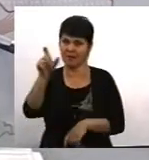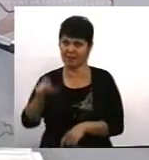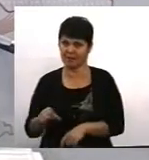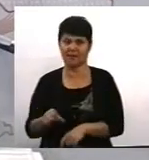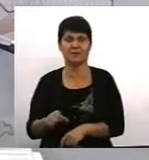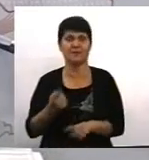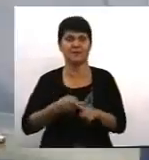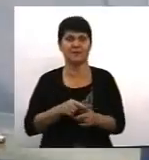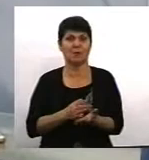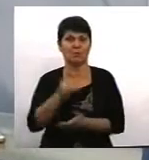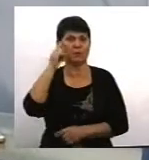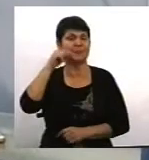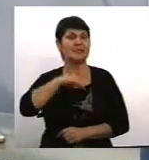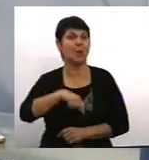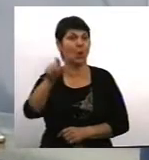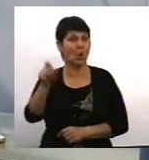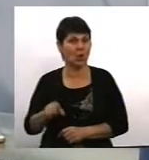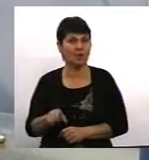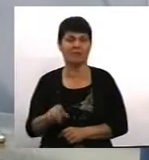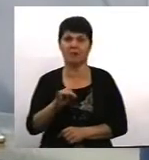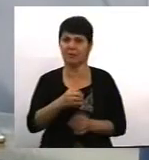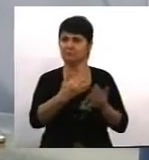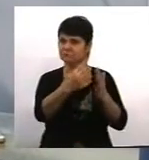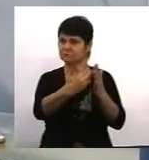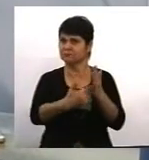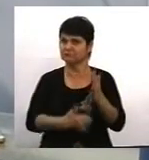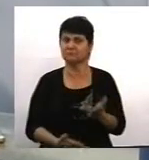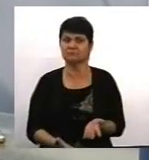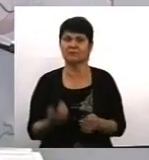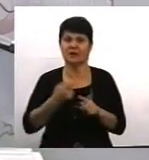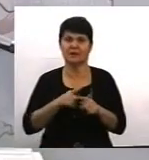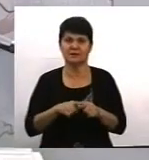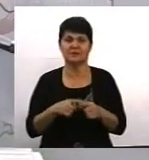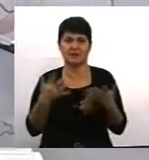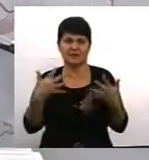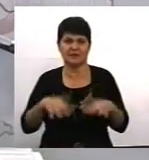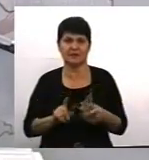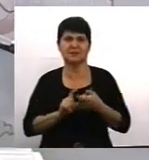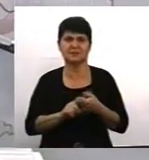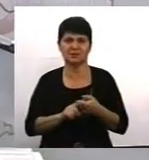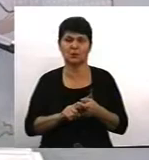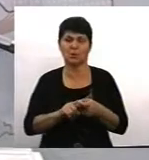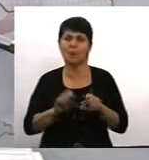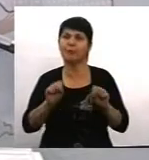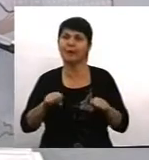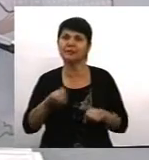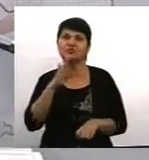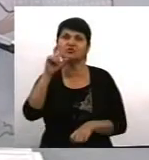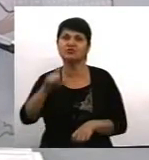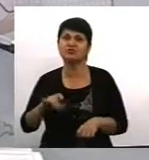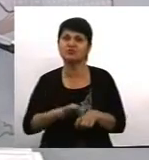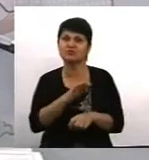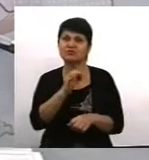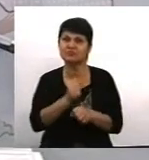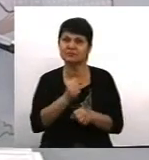психологів і так далі. Це втрати в зв'язку з втратою працездатності. Це